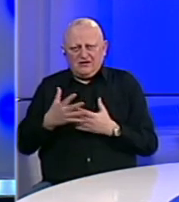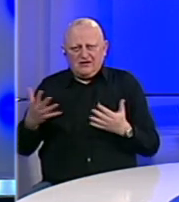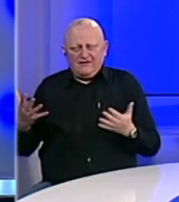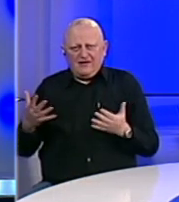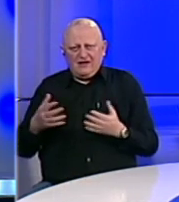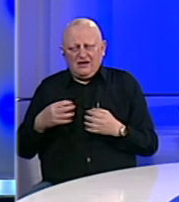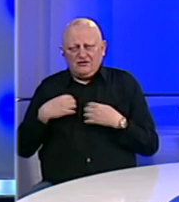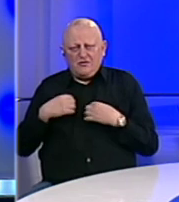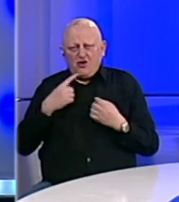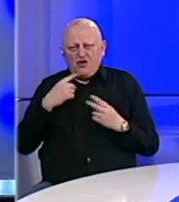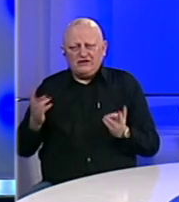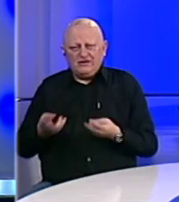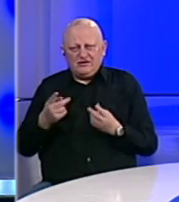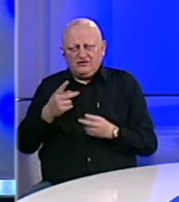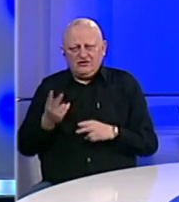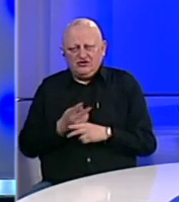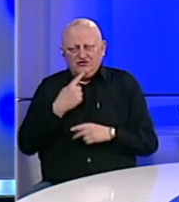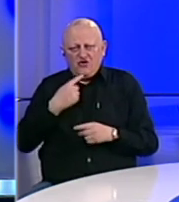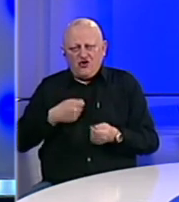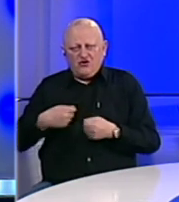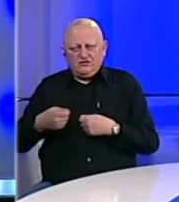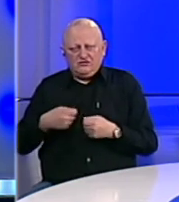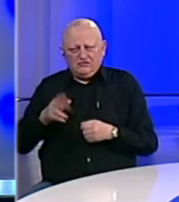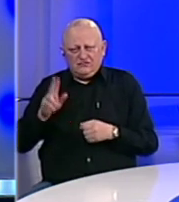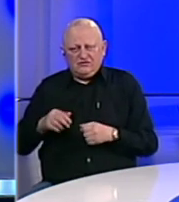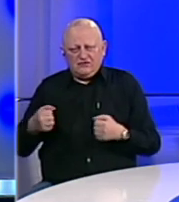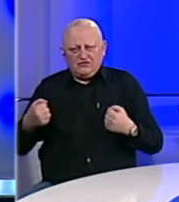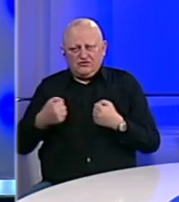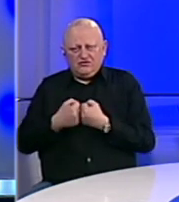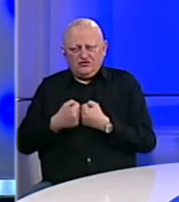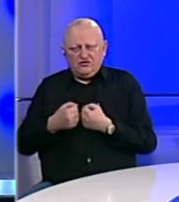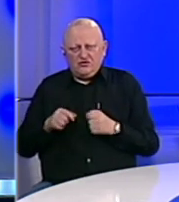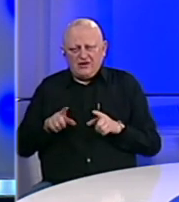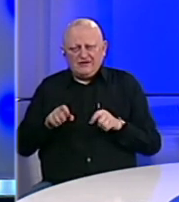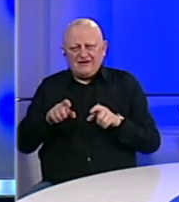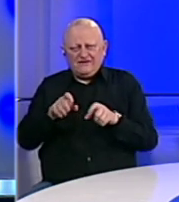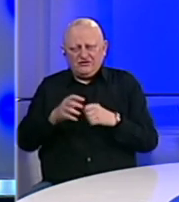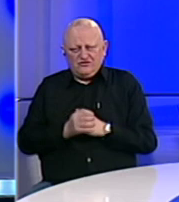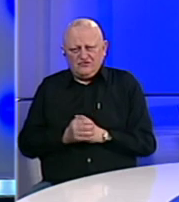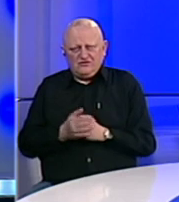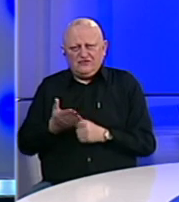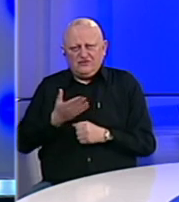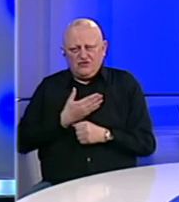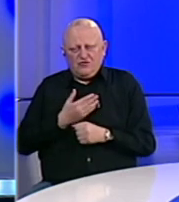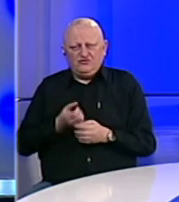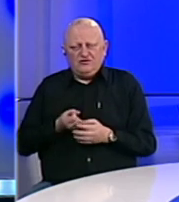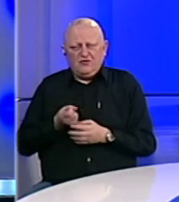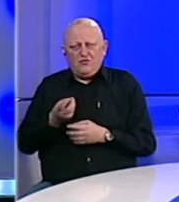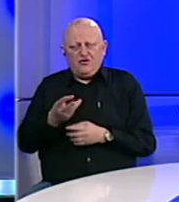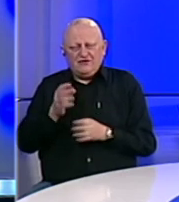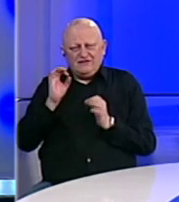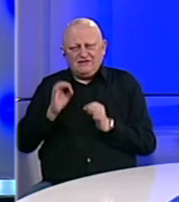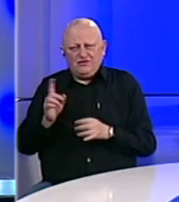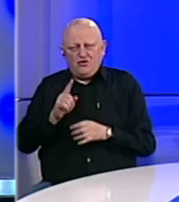deficitarna roba. Najgore je što zemlje koje to proizvode također imaju sudar sa koronavirusom. Dobit će se određeni broj, ali